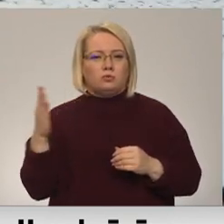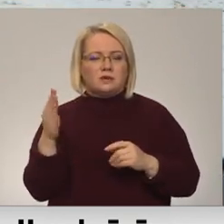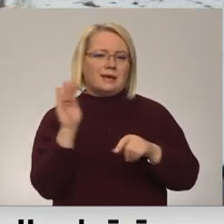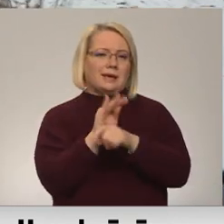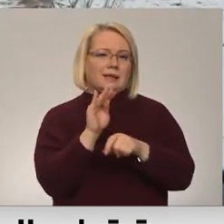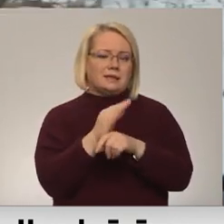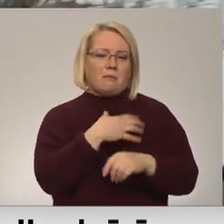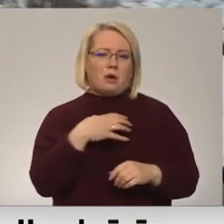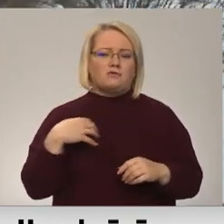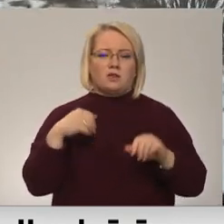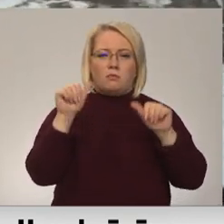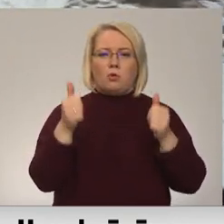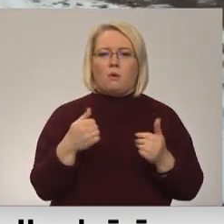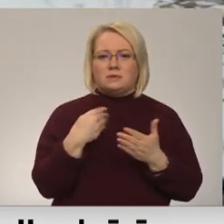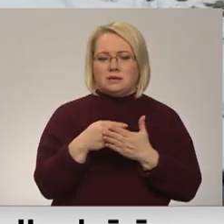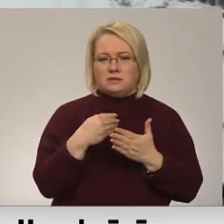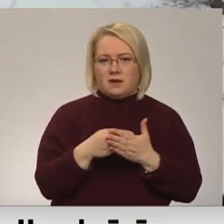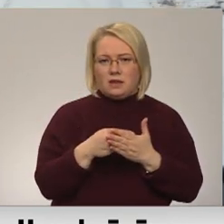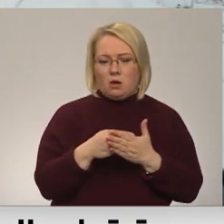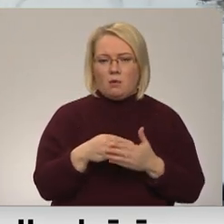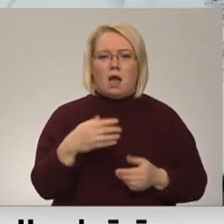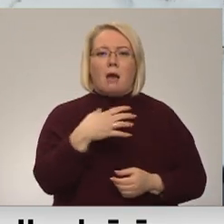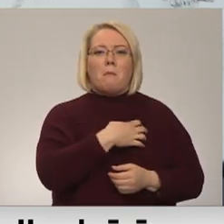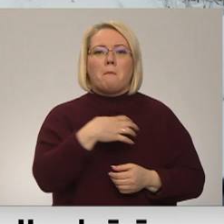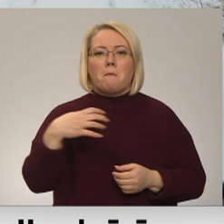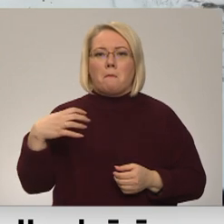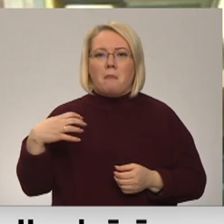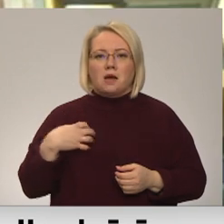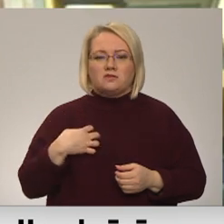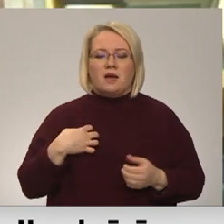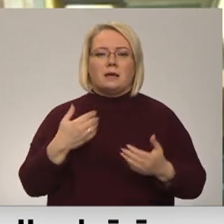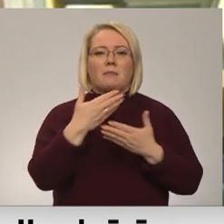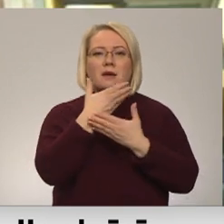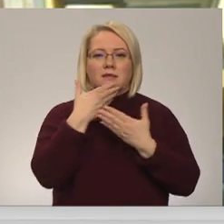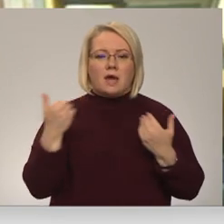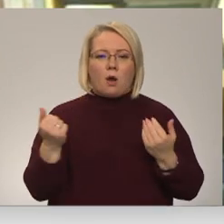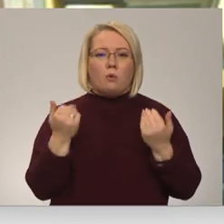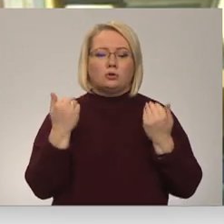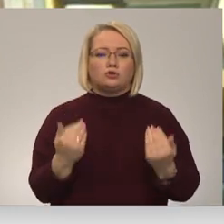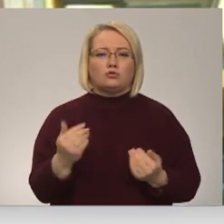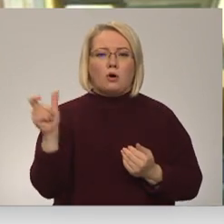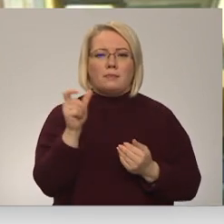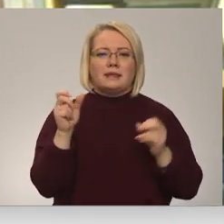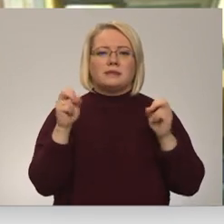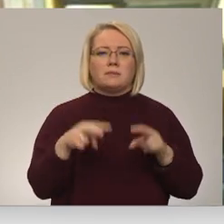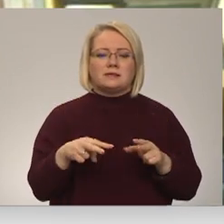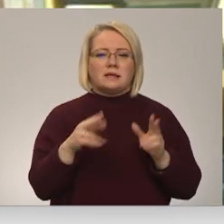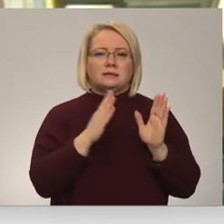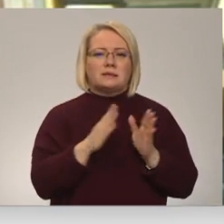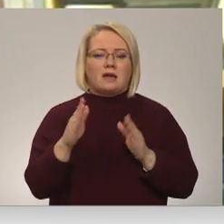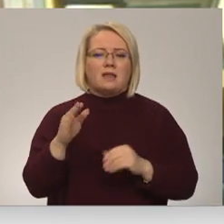pašvaldību lomas izvērtējums. Pašvaldībām jau nav šobrīd speciāli sagatavotu